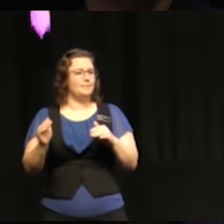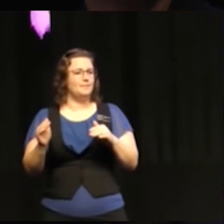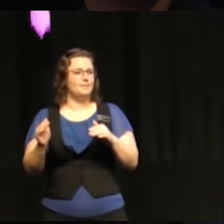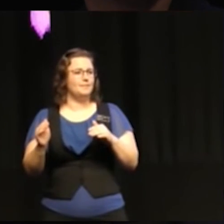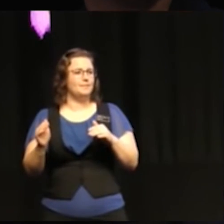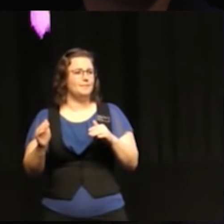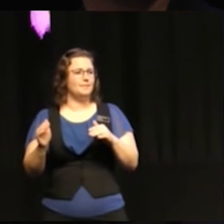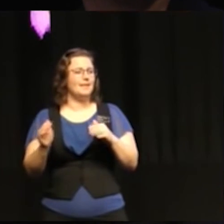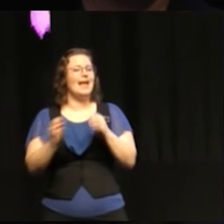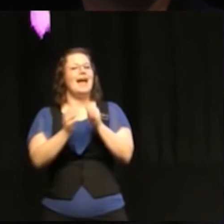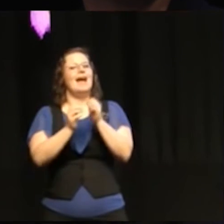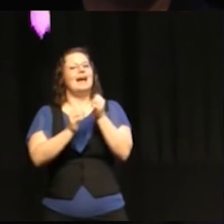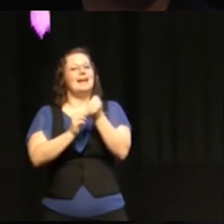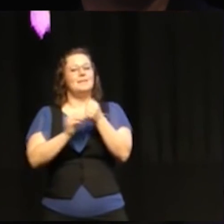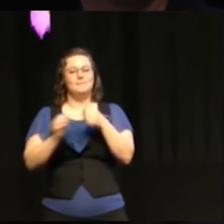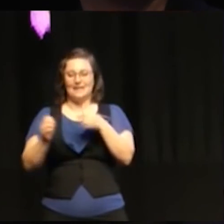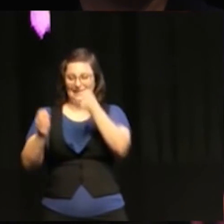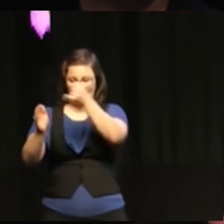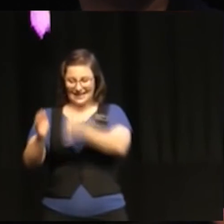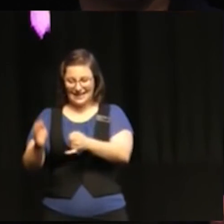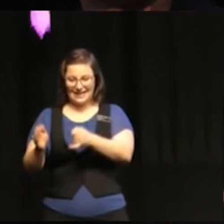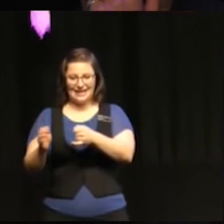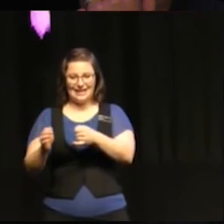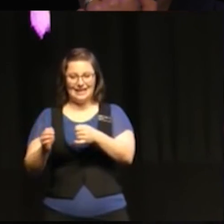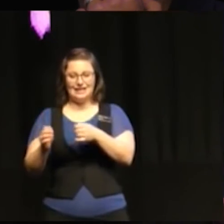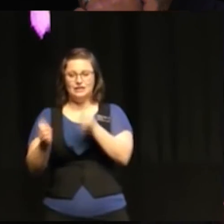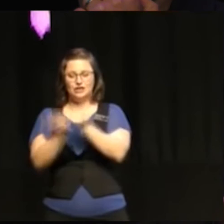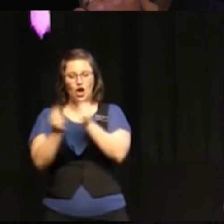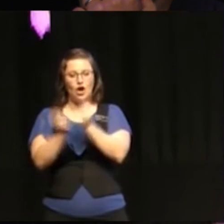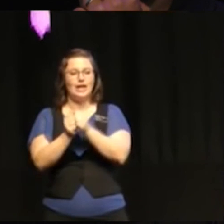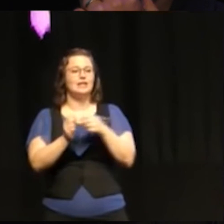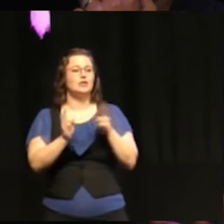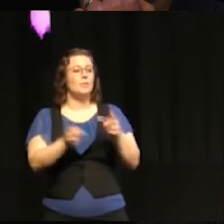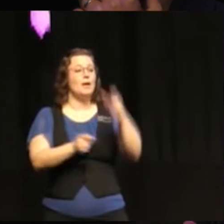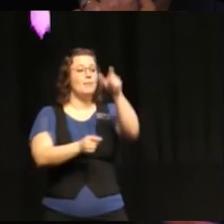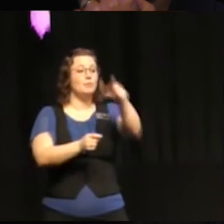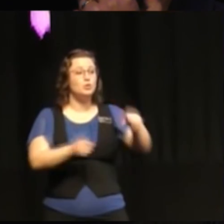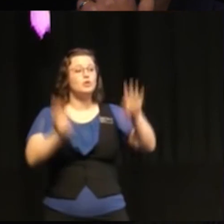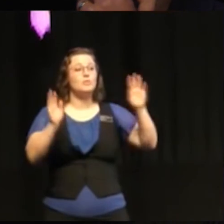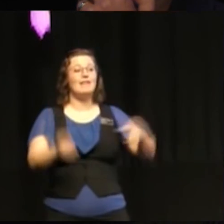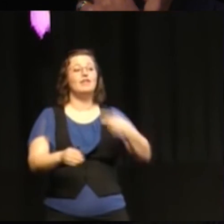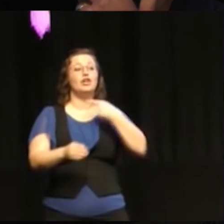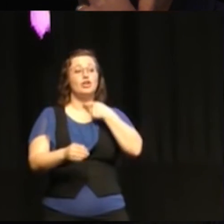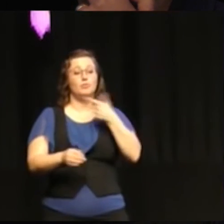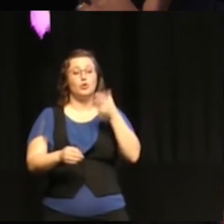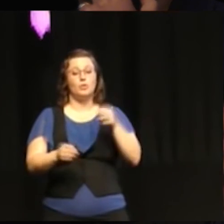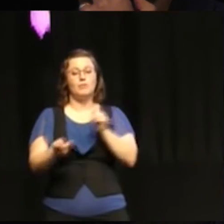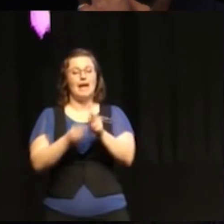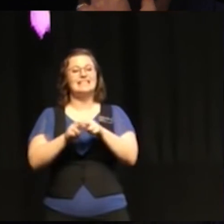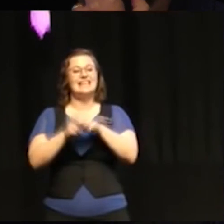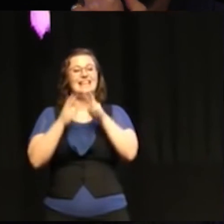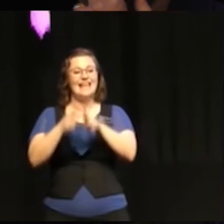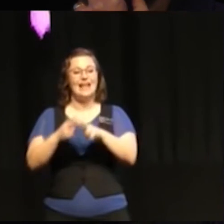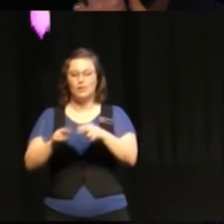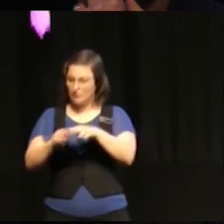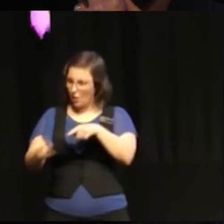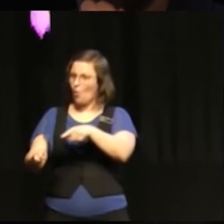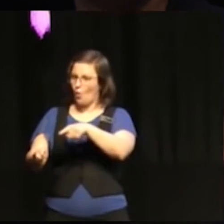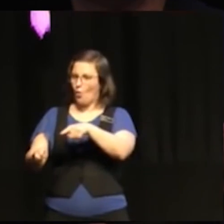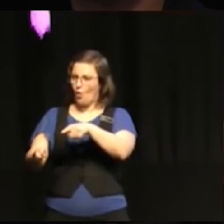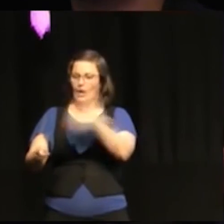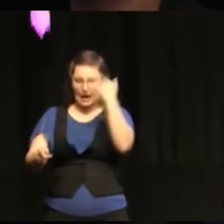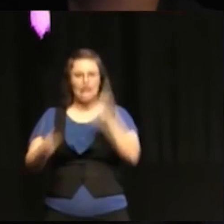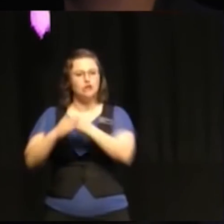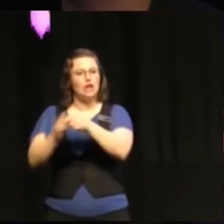av de som har röstat på Trump kan känna igen sig eller stödja men såklart